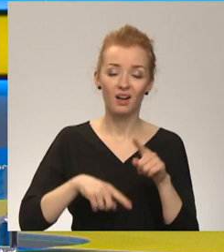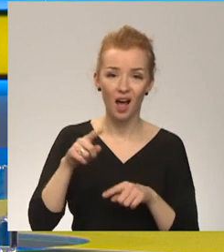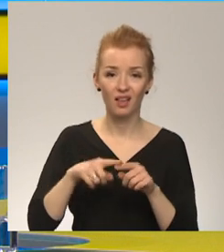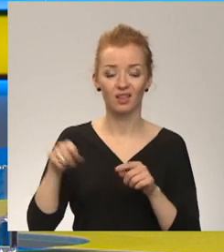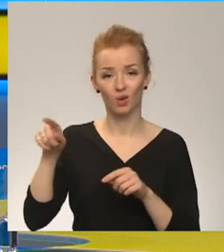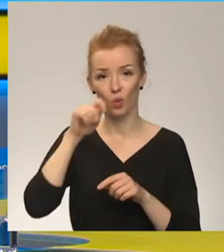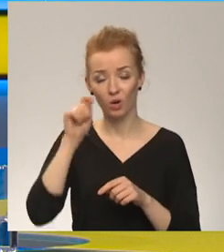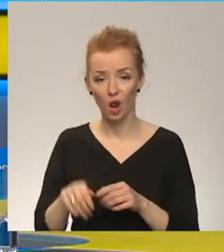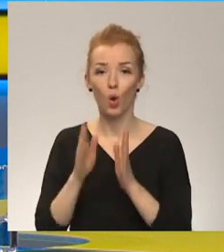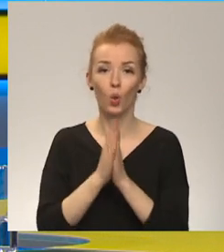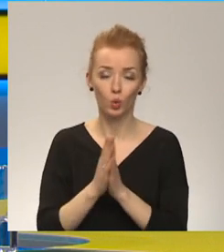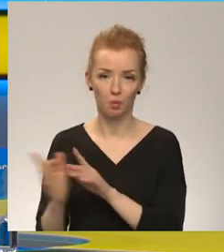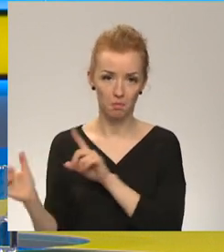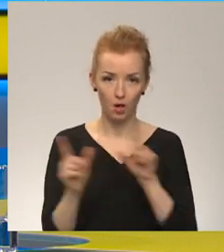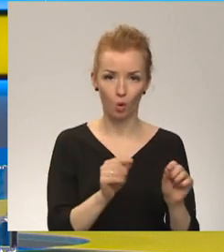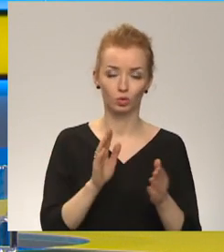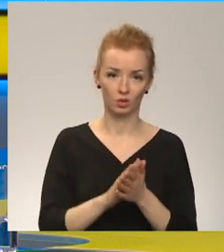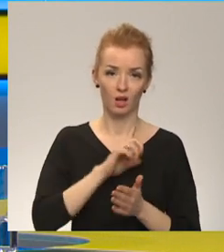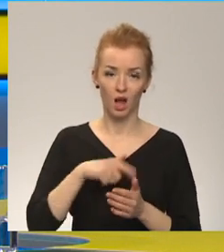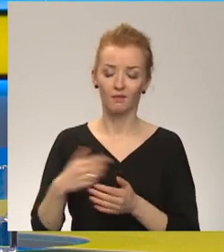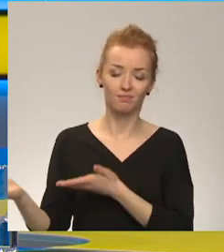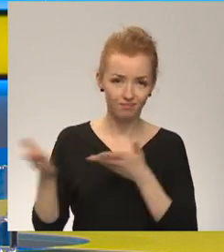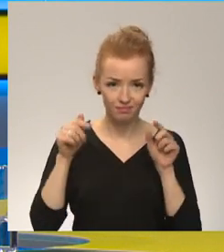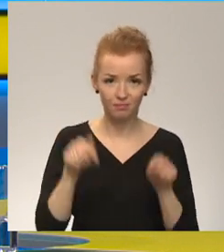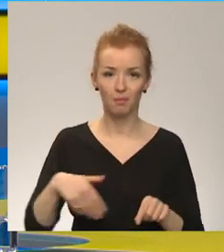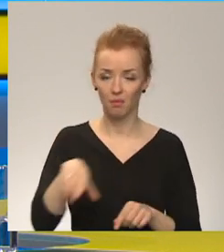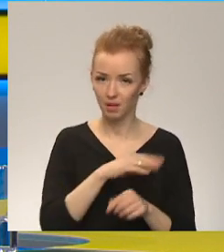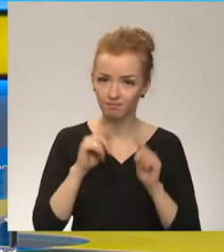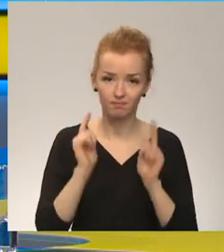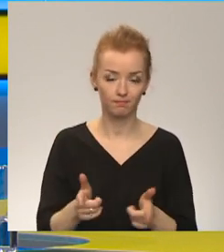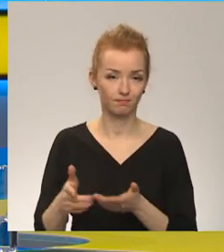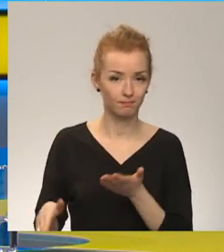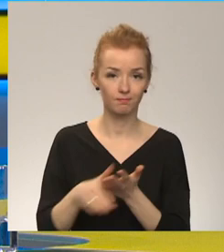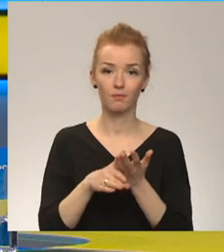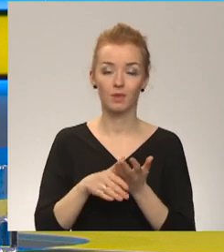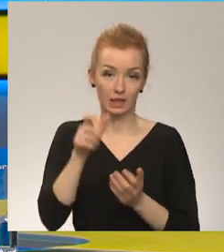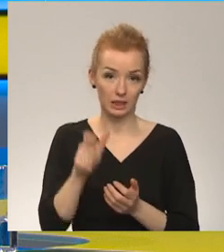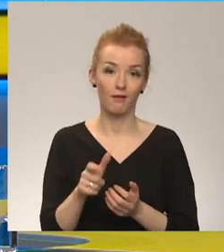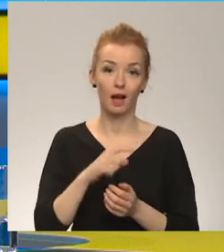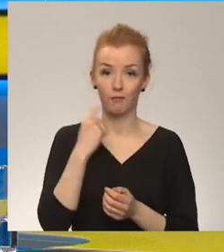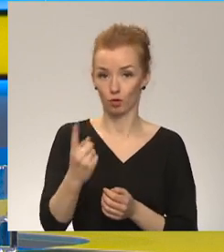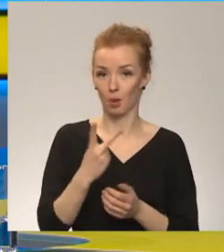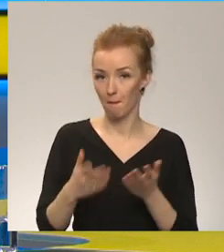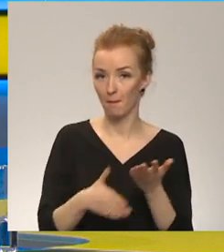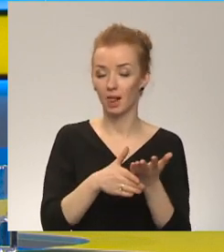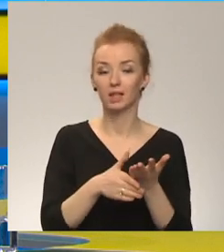braukt uz Latviju, uzņemt viņus pie sevis. Mēs visi to darīsim kā cilvēki, kuri grib palīdzēt un būsim atvērti.